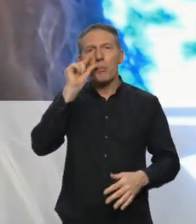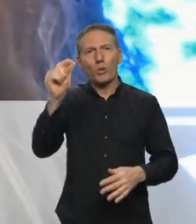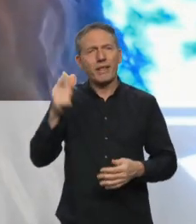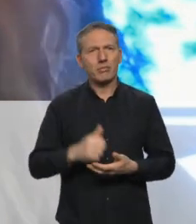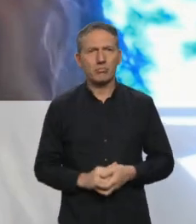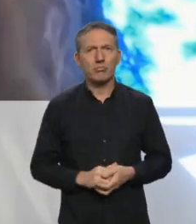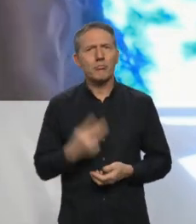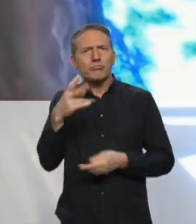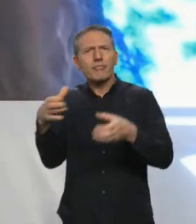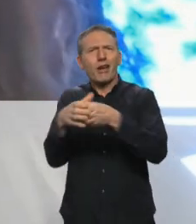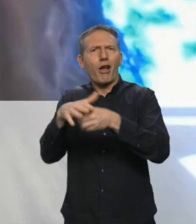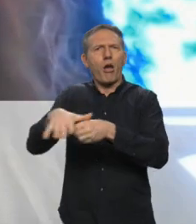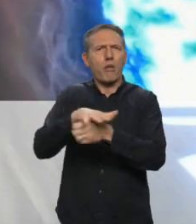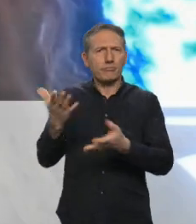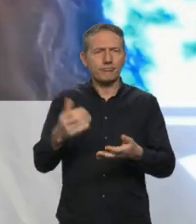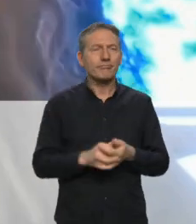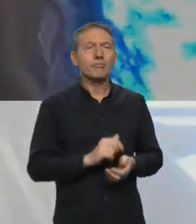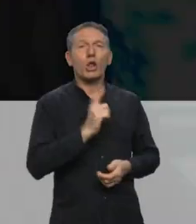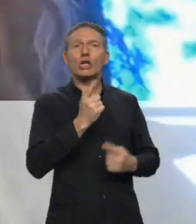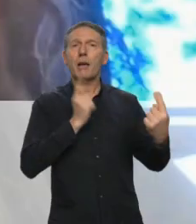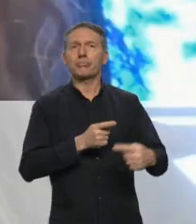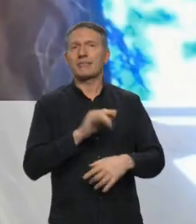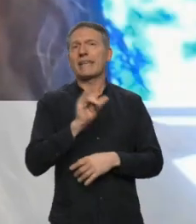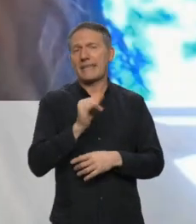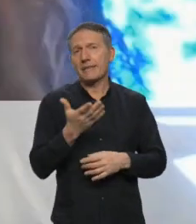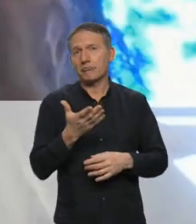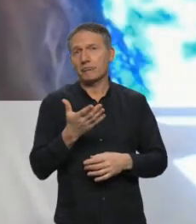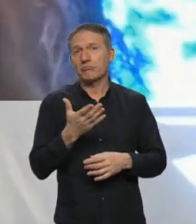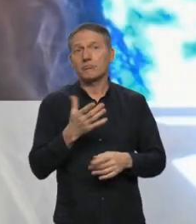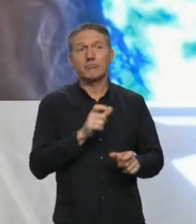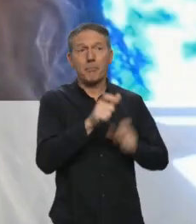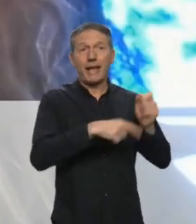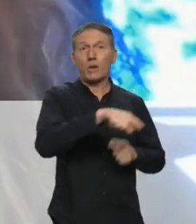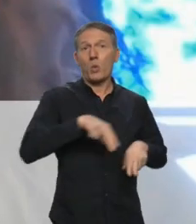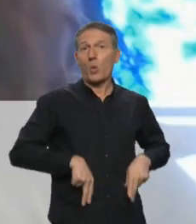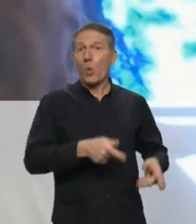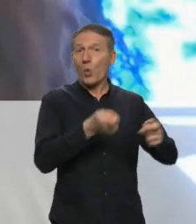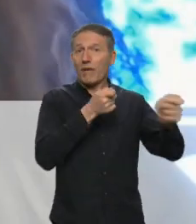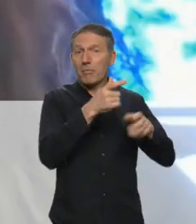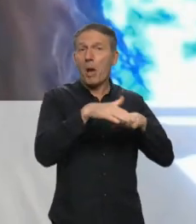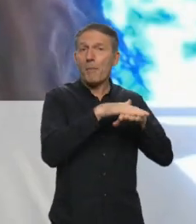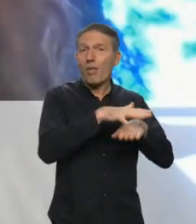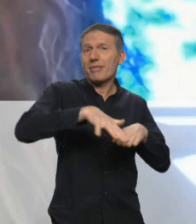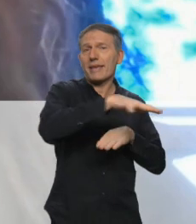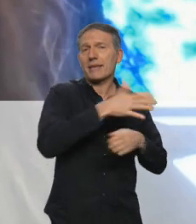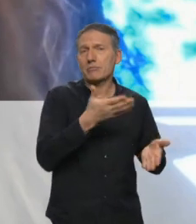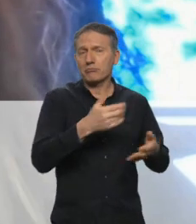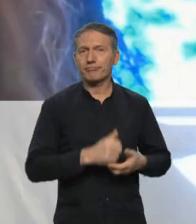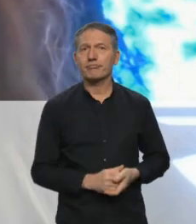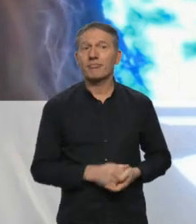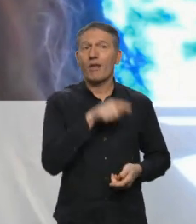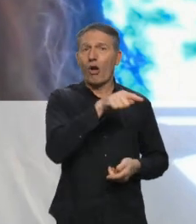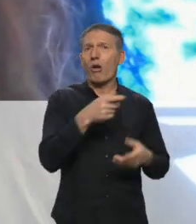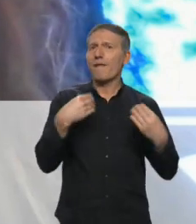Vladimir Poutine et son clan. Et le deuxième adversaire, ce sont nos gouvernements et nos